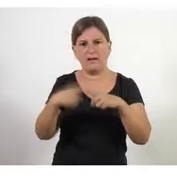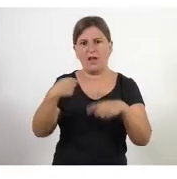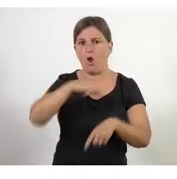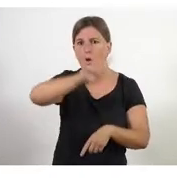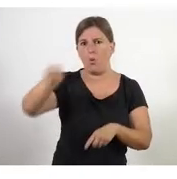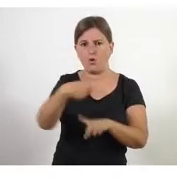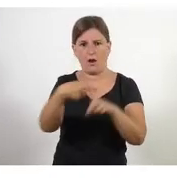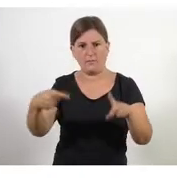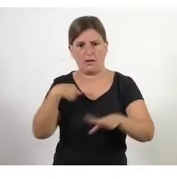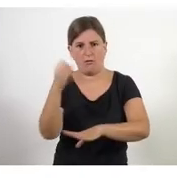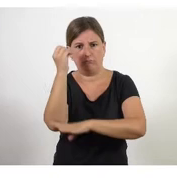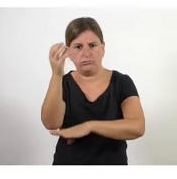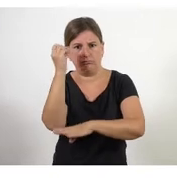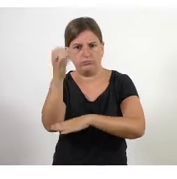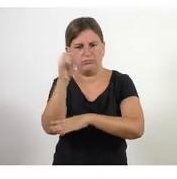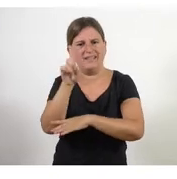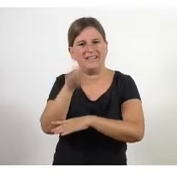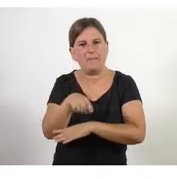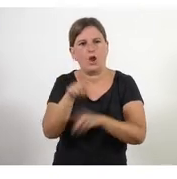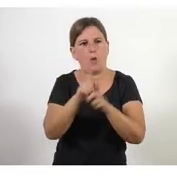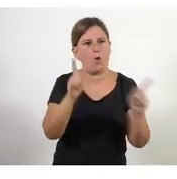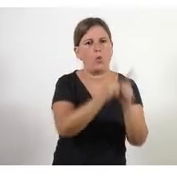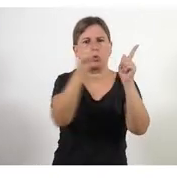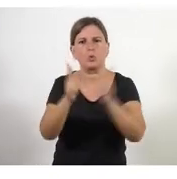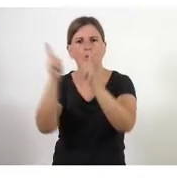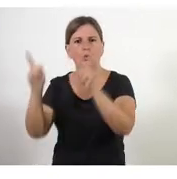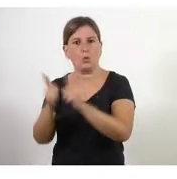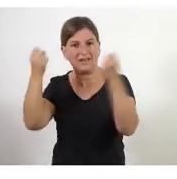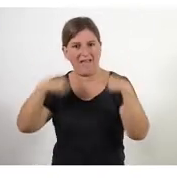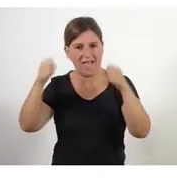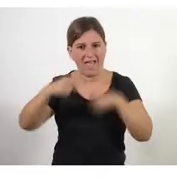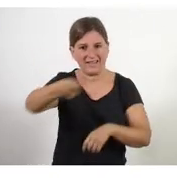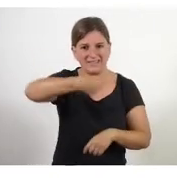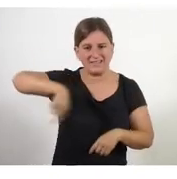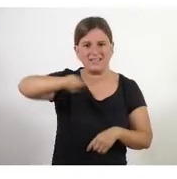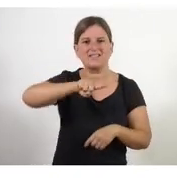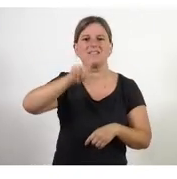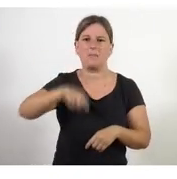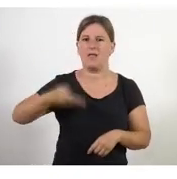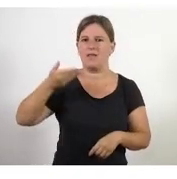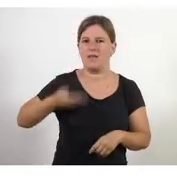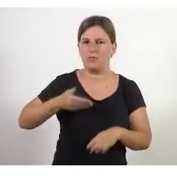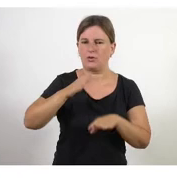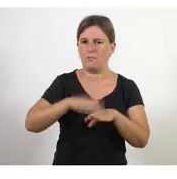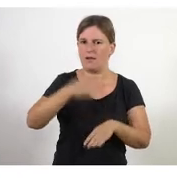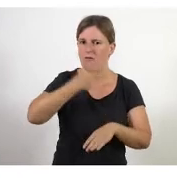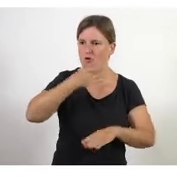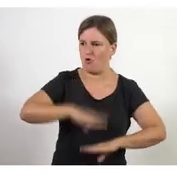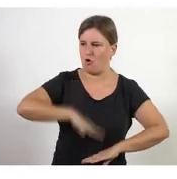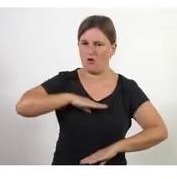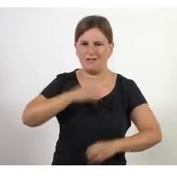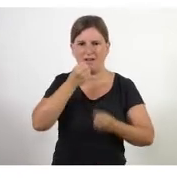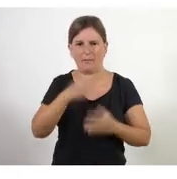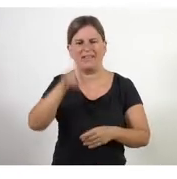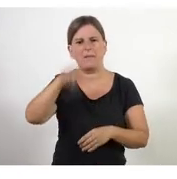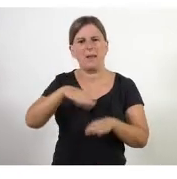fent petits exercicis us ajudarà, t'ajudarà moltíssim a enclar el coneixement i a veure què és el que a tu et pot